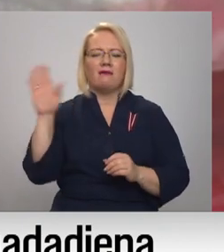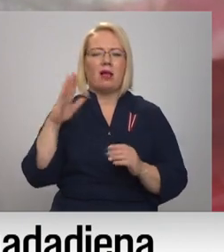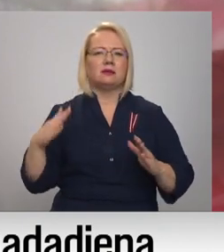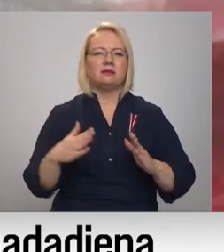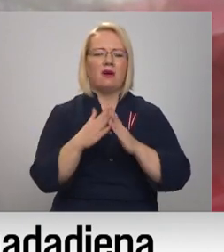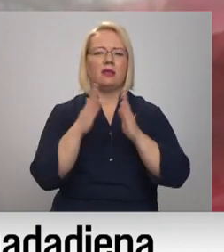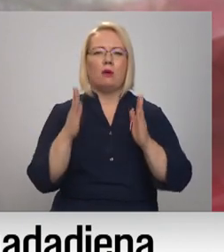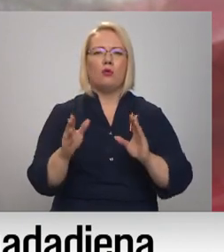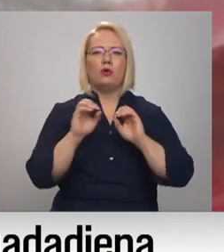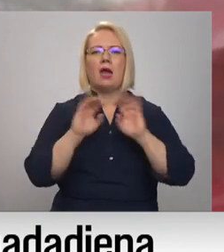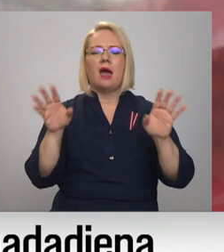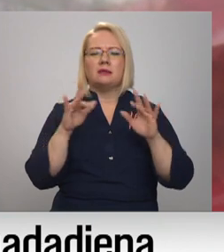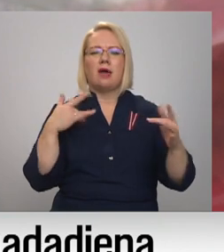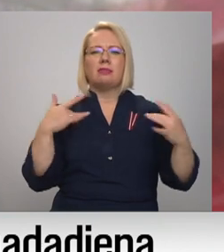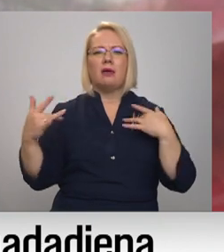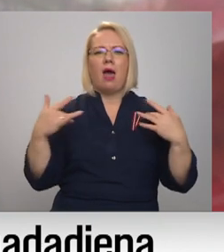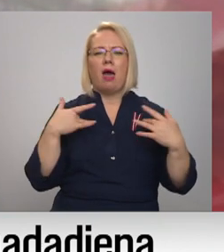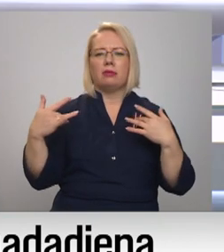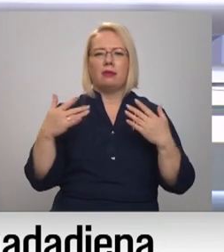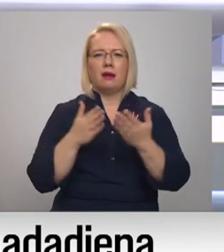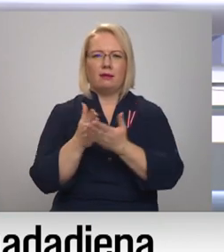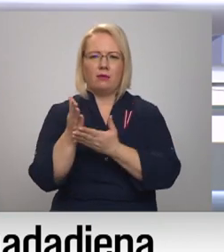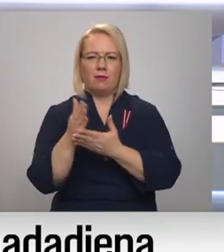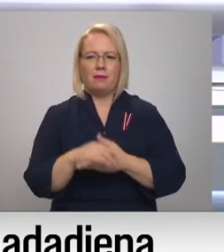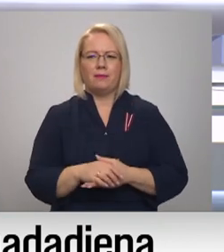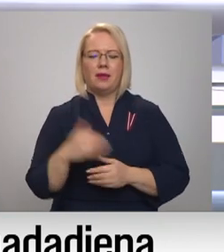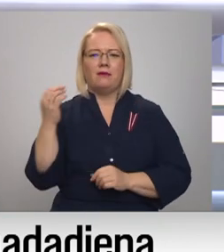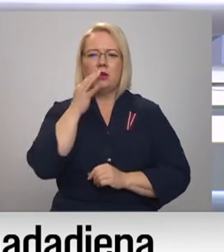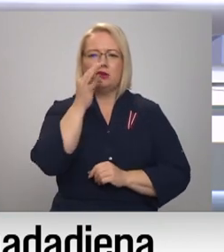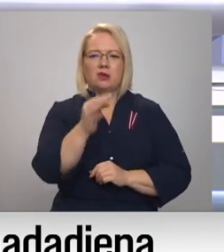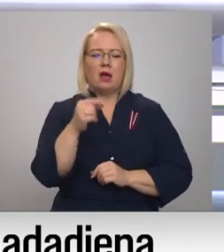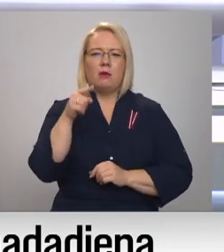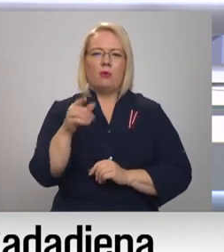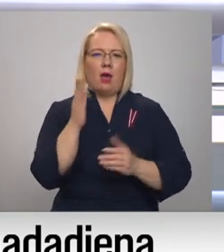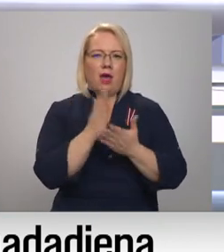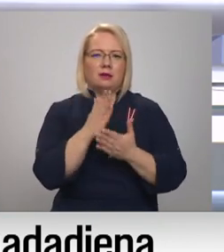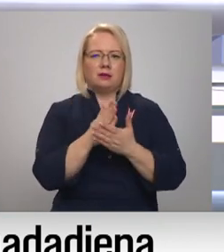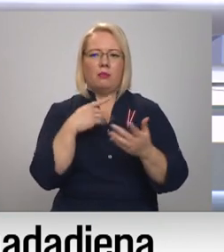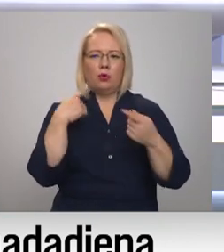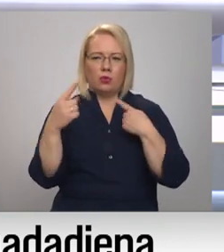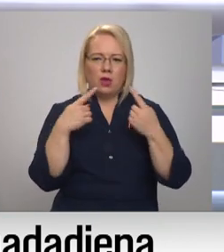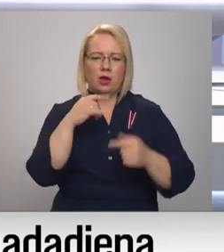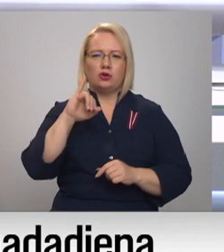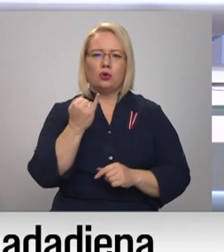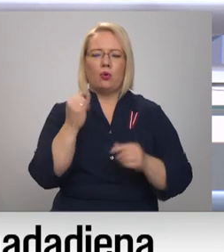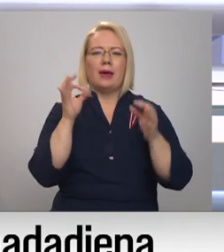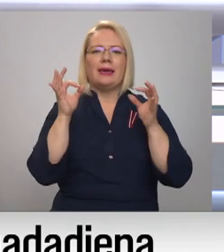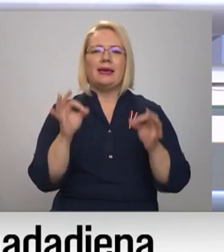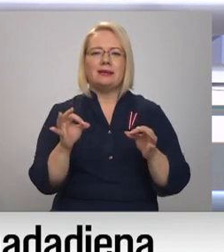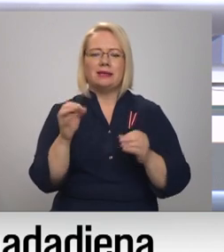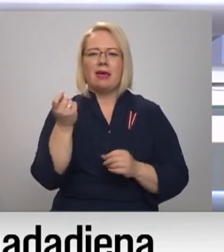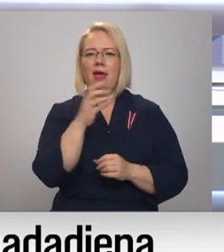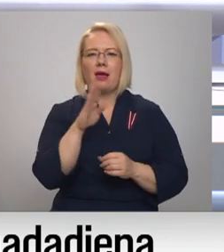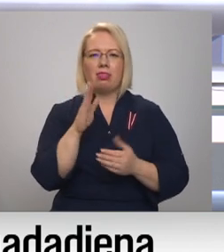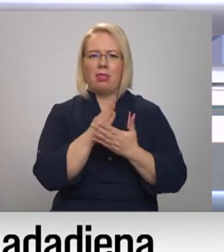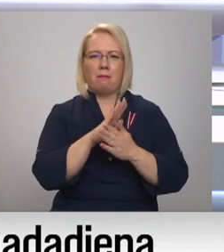jāizstāst, tā dramaturģiska fabula, varbūt? Jā, mēs par šo esam runājuši, jo īstie nekad nebeidz.